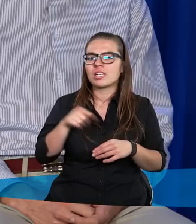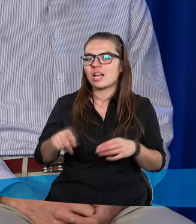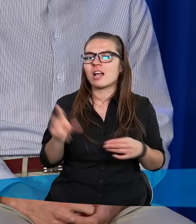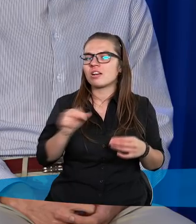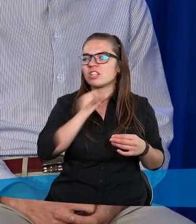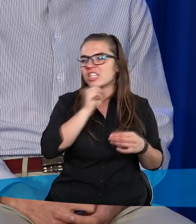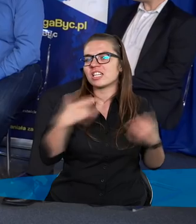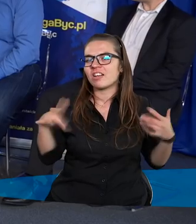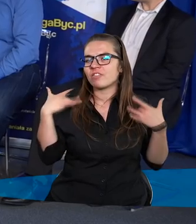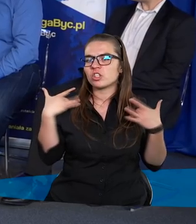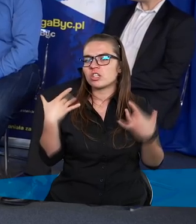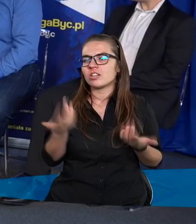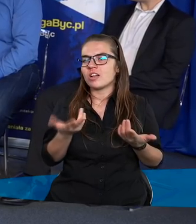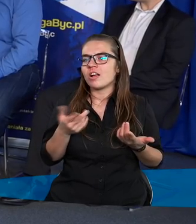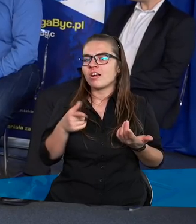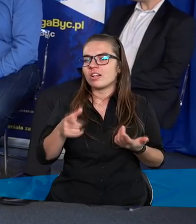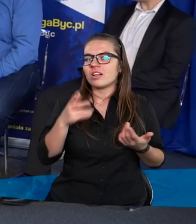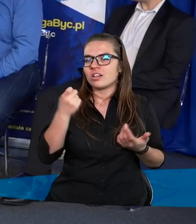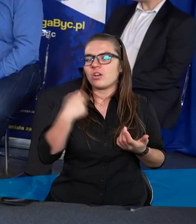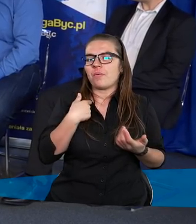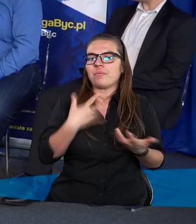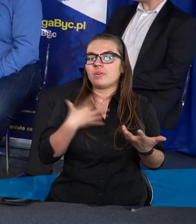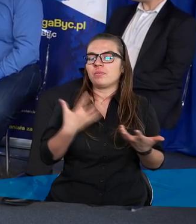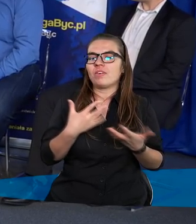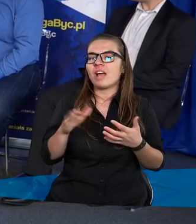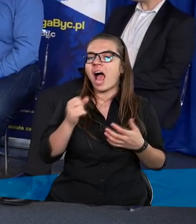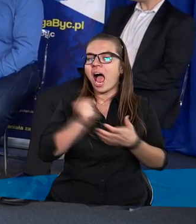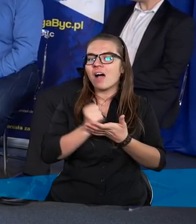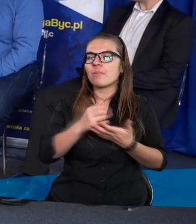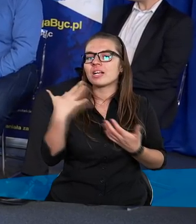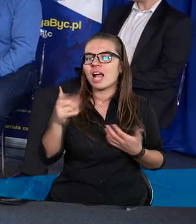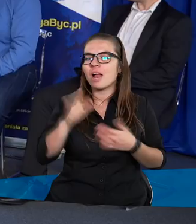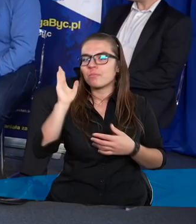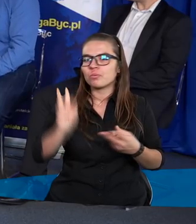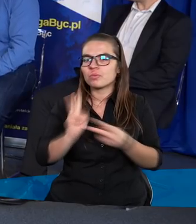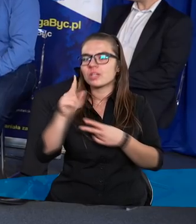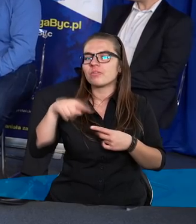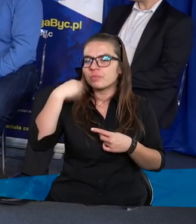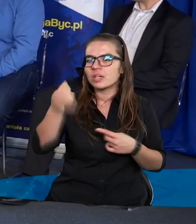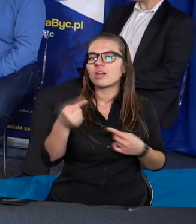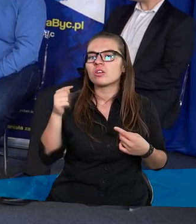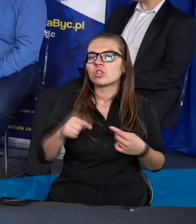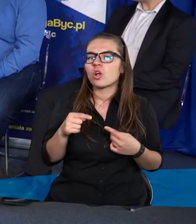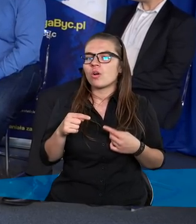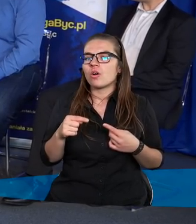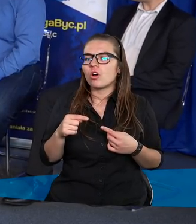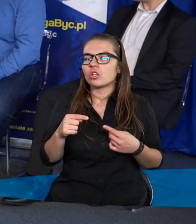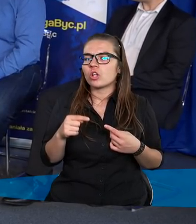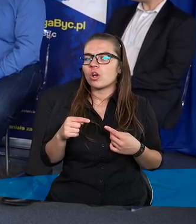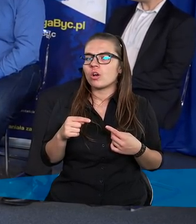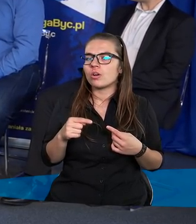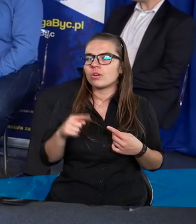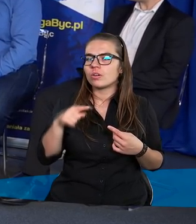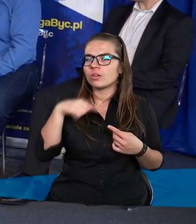Nigdy w życiu. No trochę wybili mi argument z ręki, ale kiedy spotkaliśmy się tydzień później, to oni mówią,